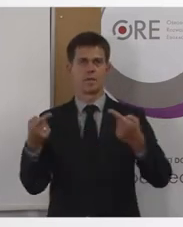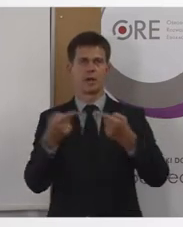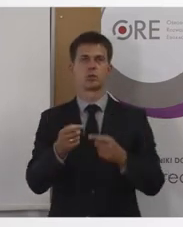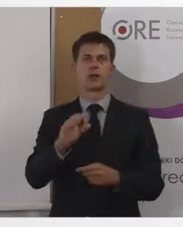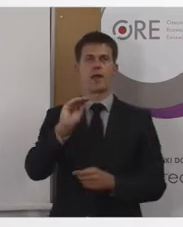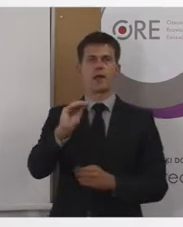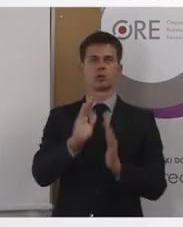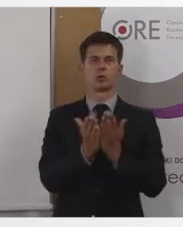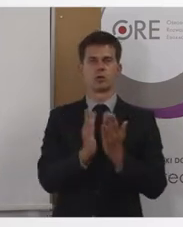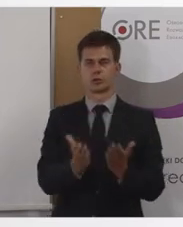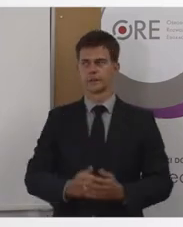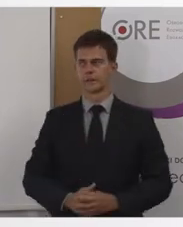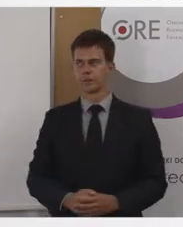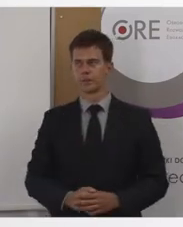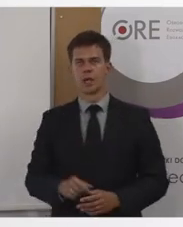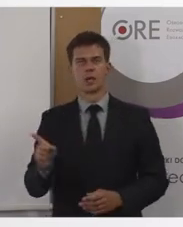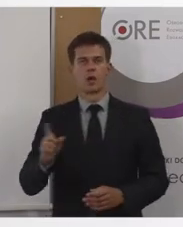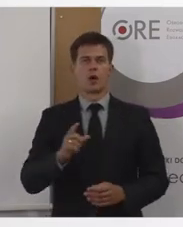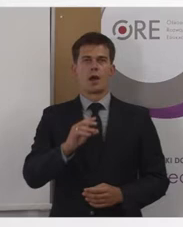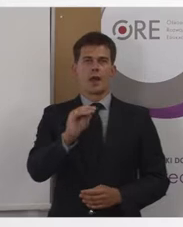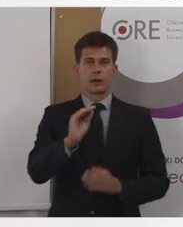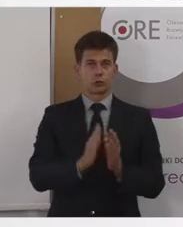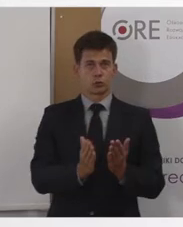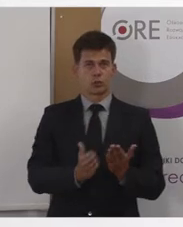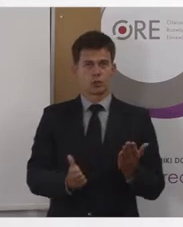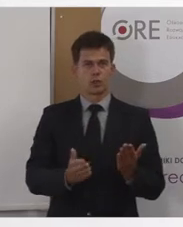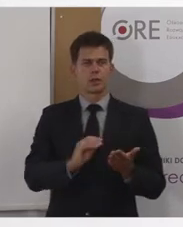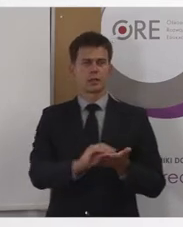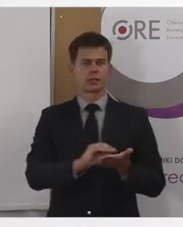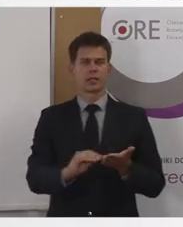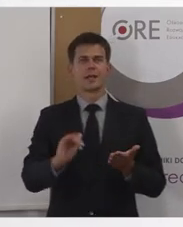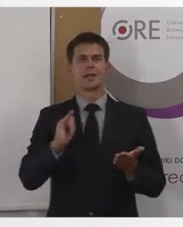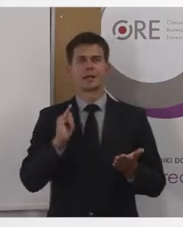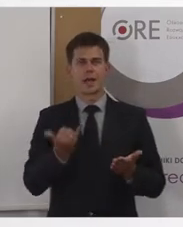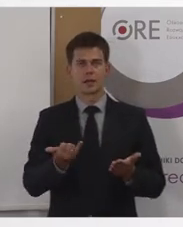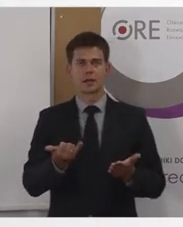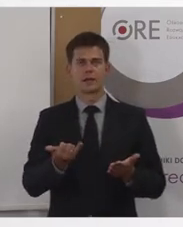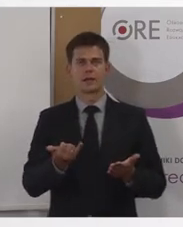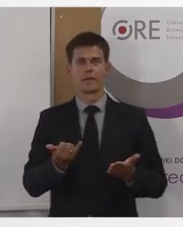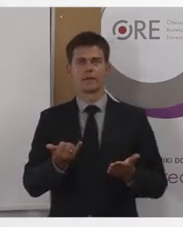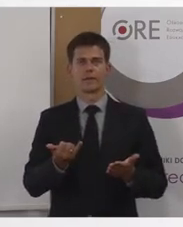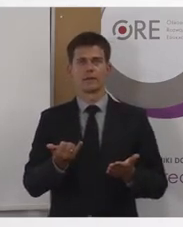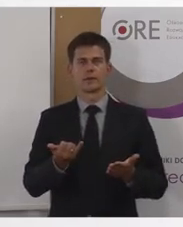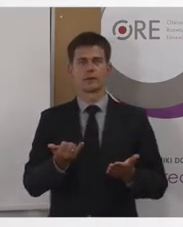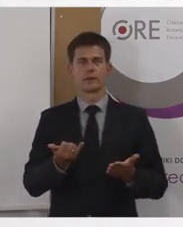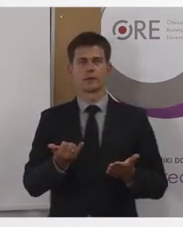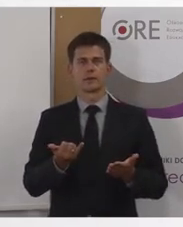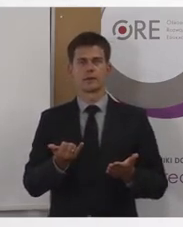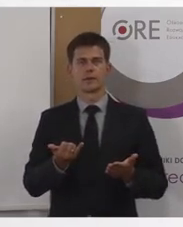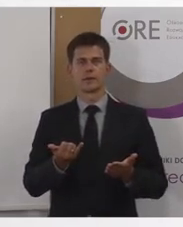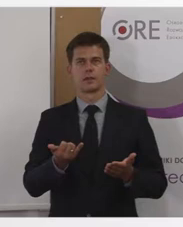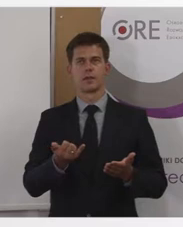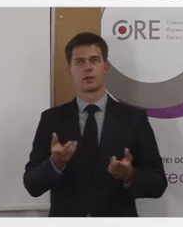mówi o tym, w jaki sposób dzieli nam, można by powiedzieć,